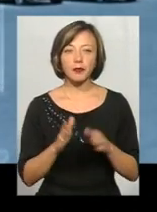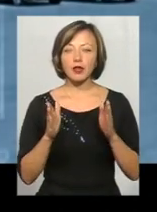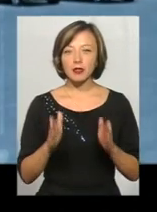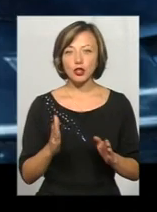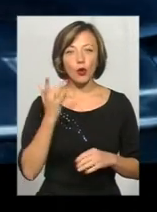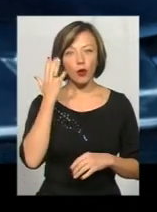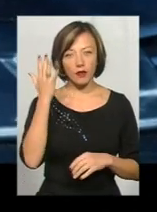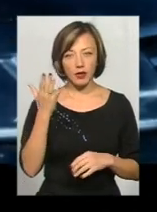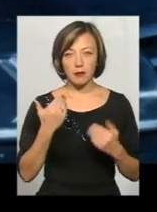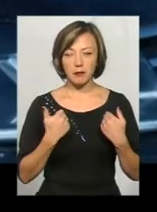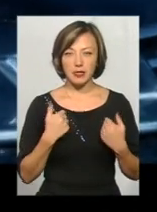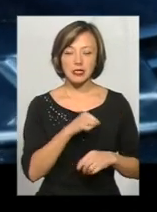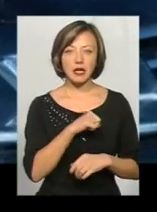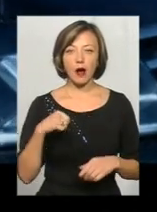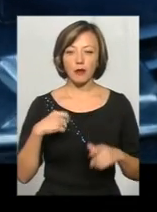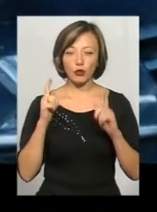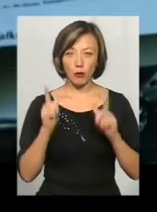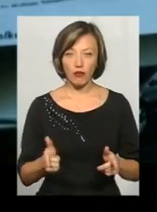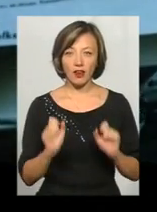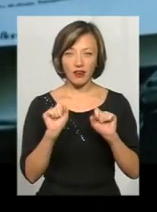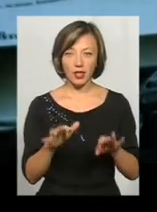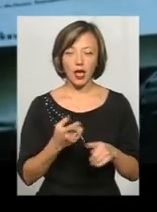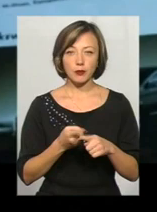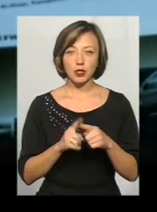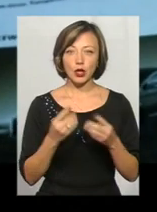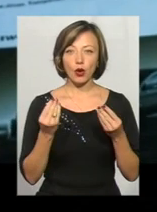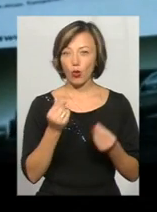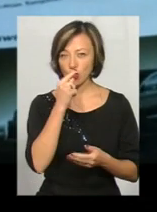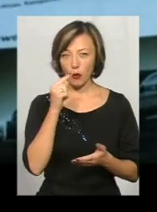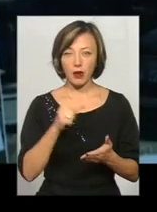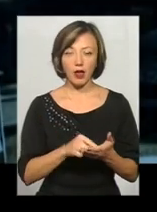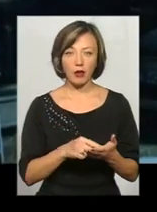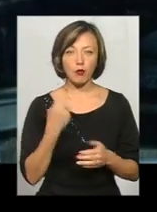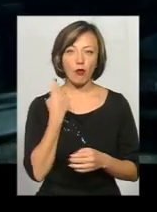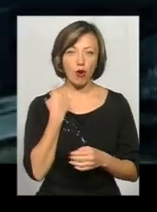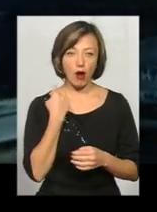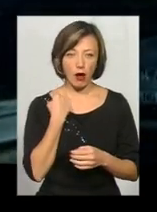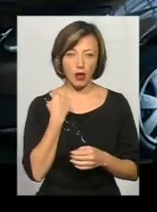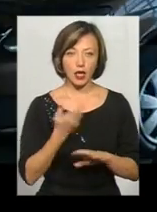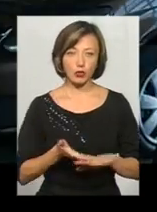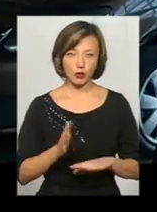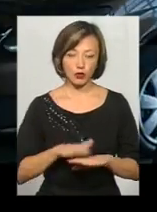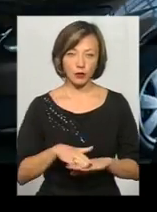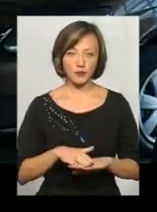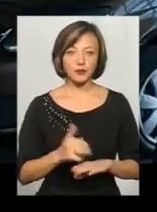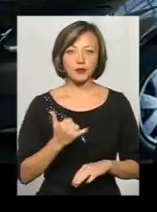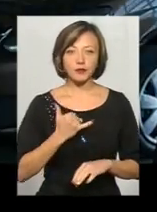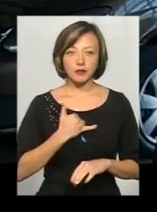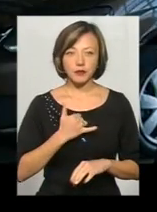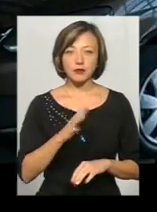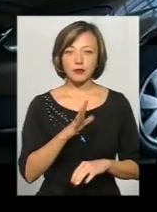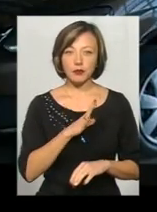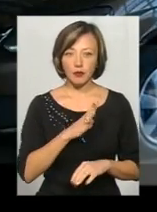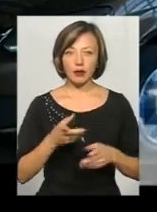уявіть, ми самі добровільно віддаємо ці гроші, опиняючись у боргах і скруті. У нас був наглядний